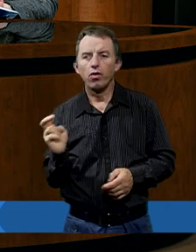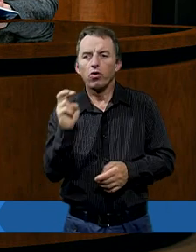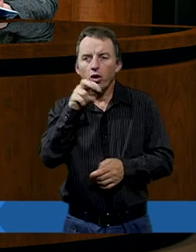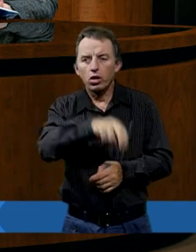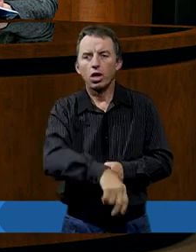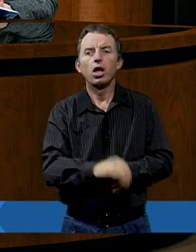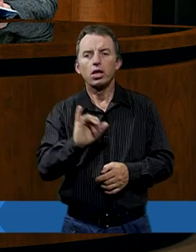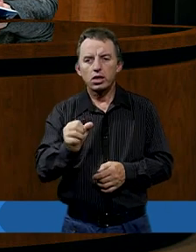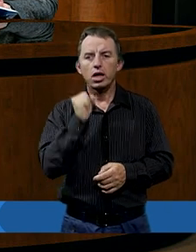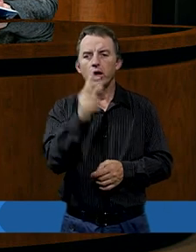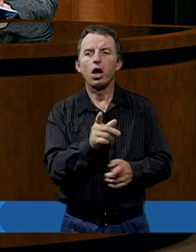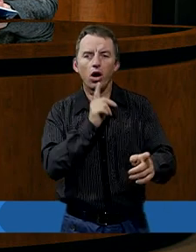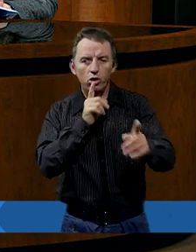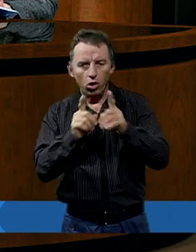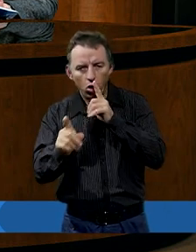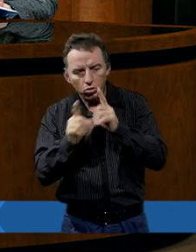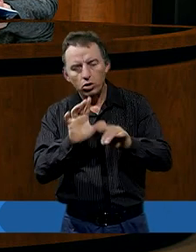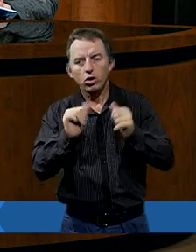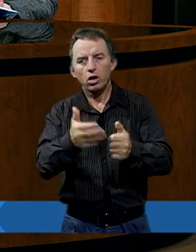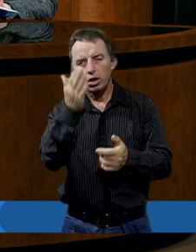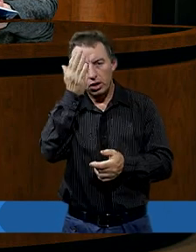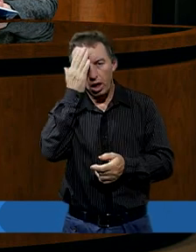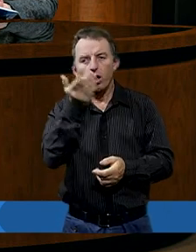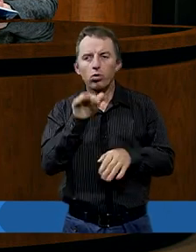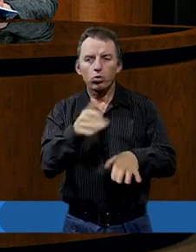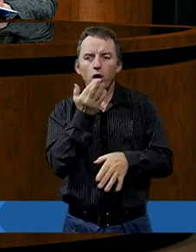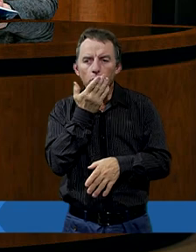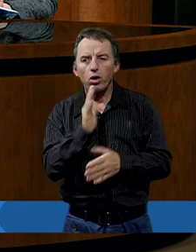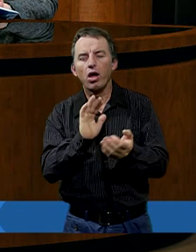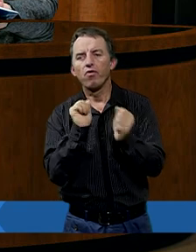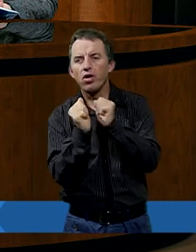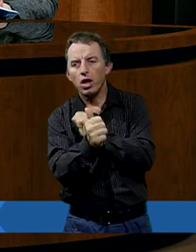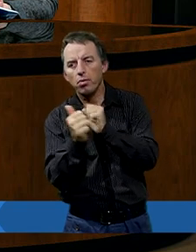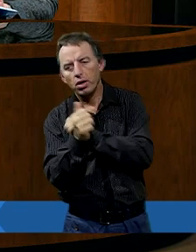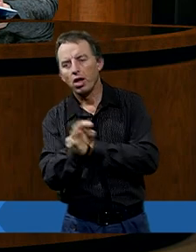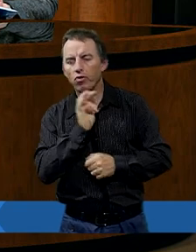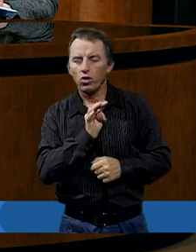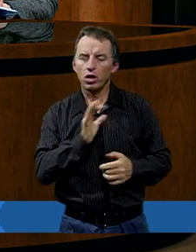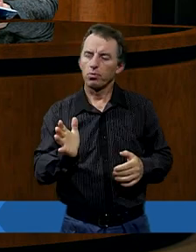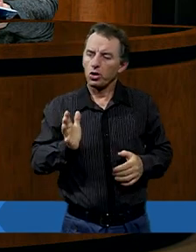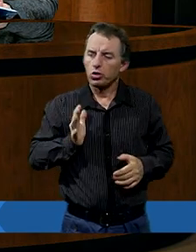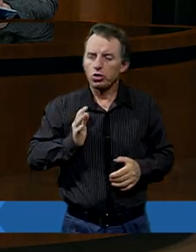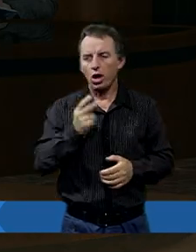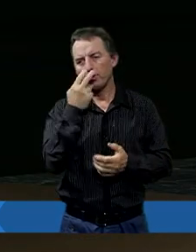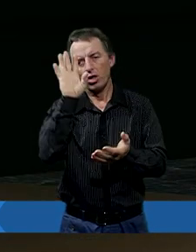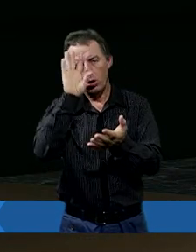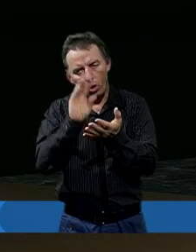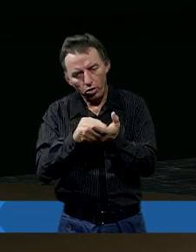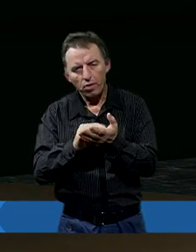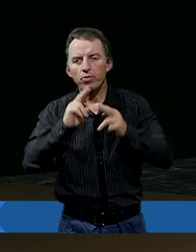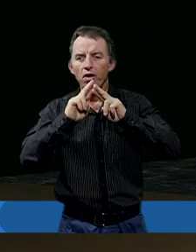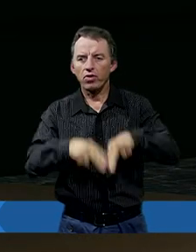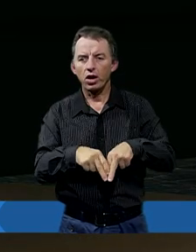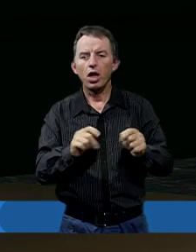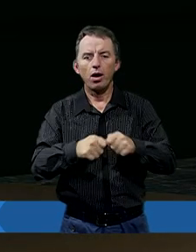którzy jednak rozmawiają, kiedy się spotkają, kiedy dużo mówią, wymieniają się swoimi przeżyciami i doświadczeniami. I